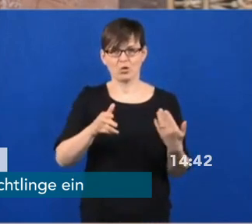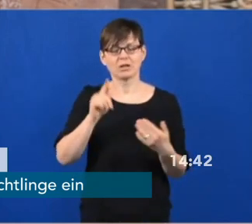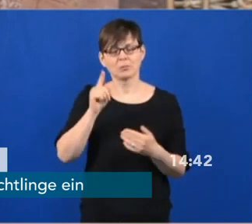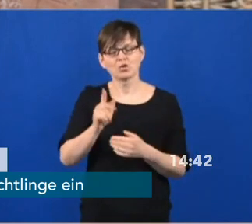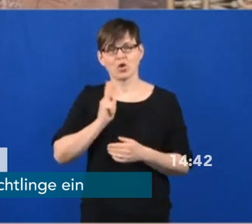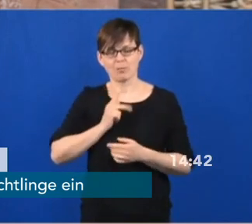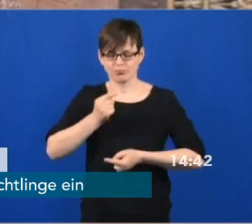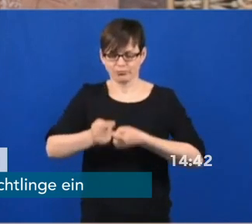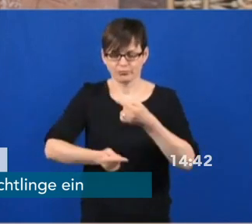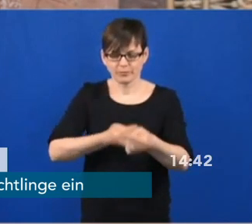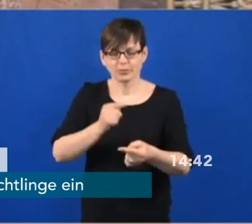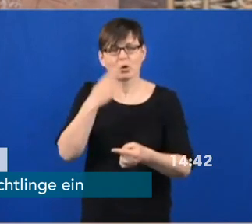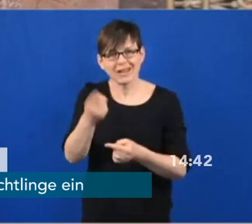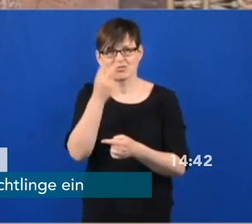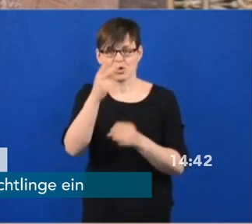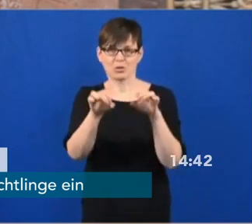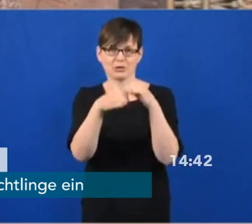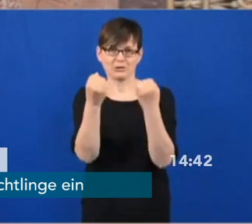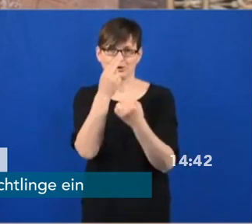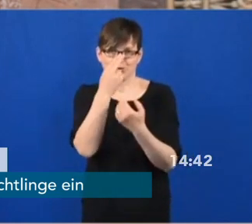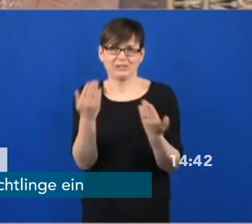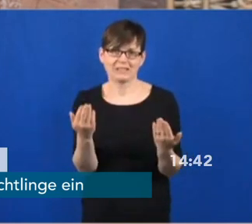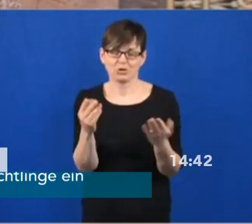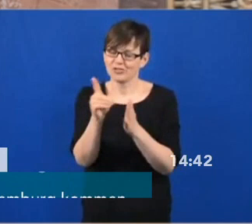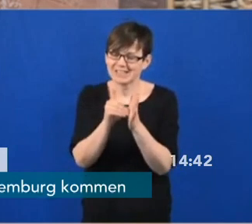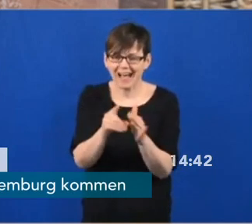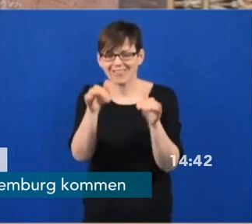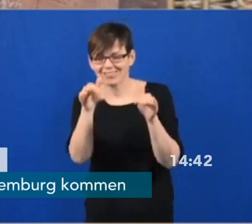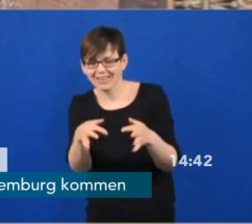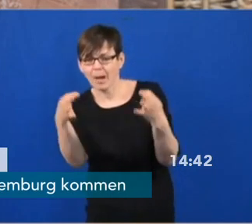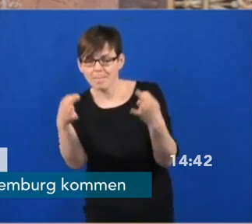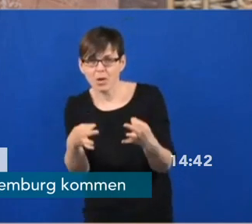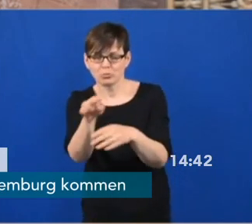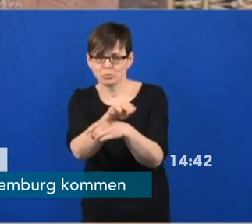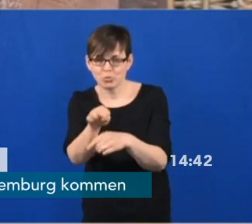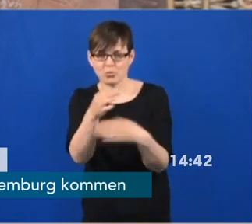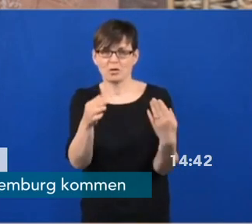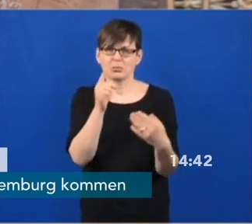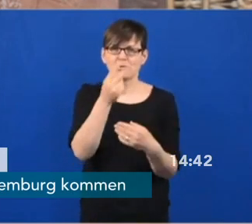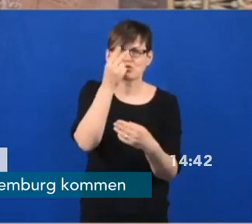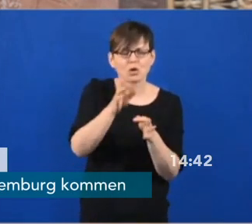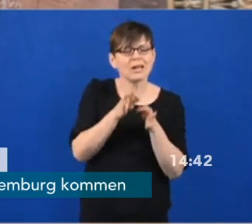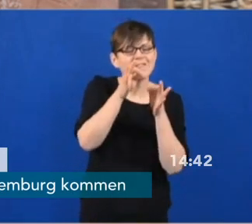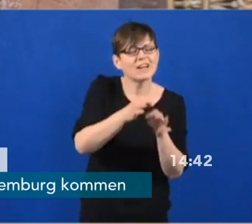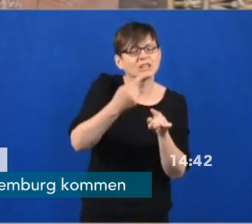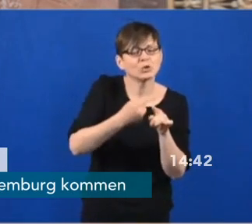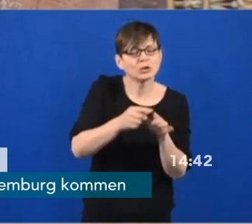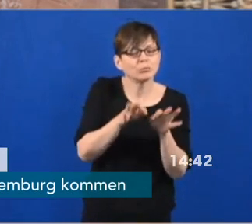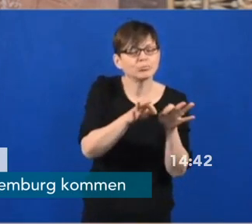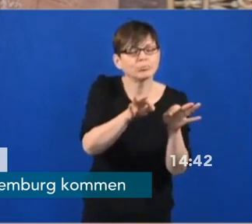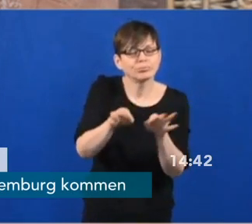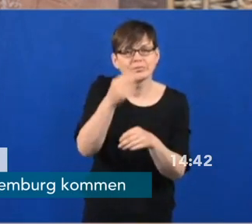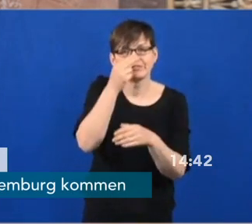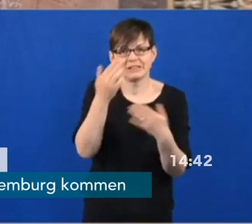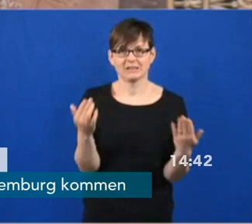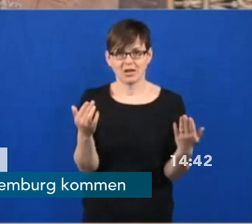erfordert. Wir wissen noch nicht genug darüber, wie sich die Infektionszahlen weiterentwickeln. Sie sehen, dass die Dynamik in einigen